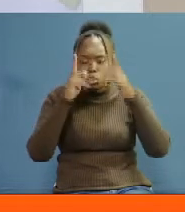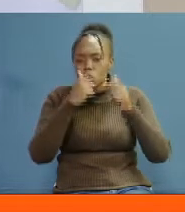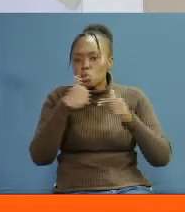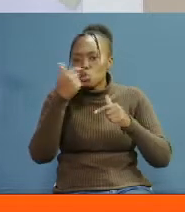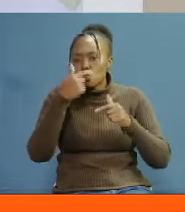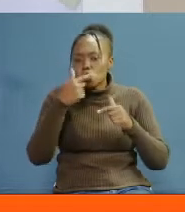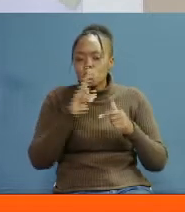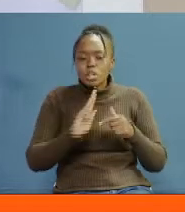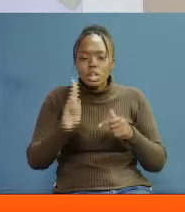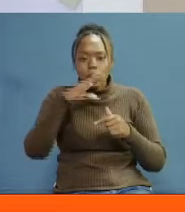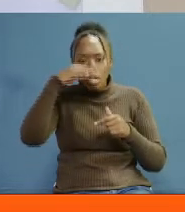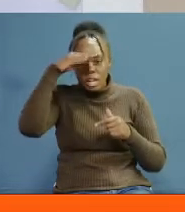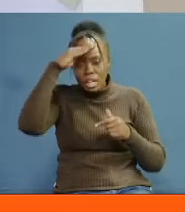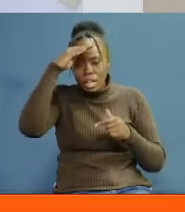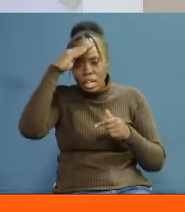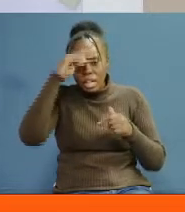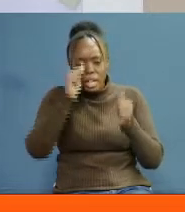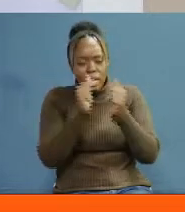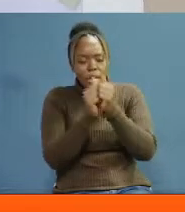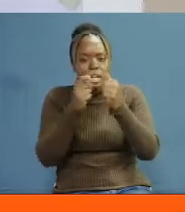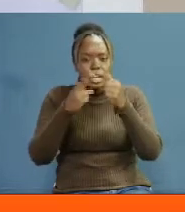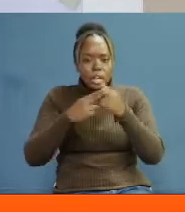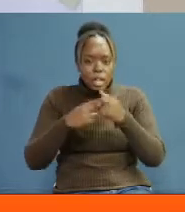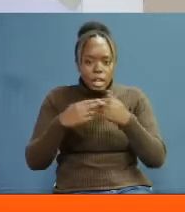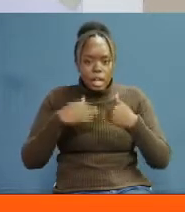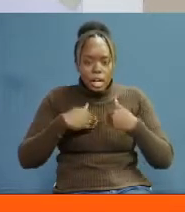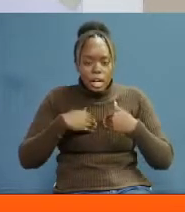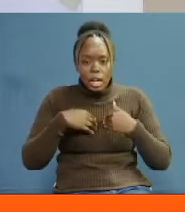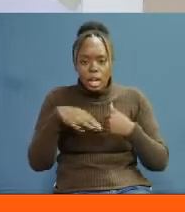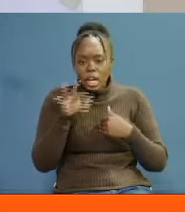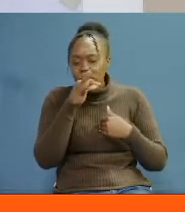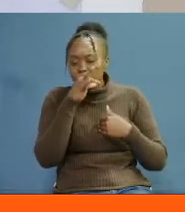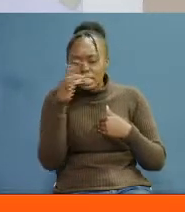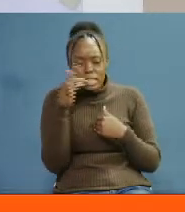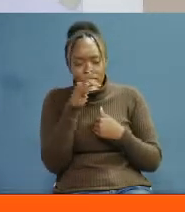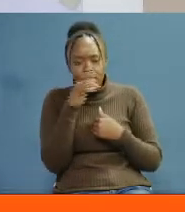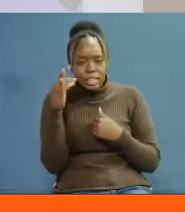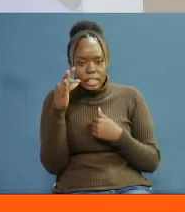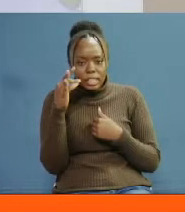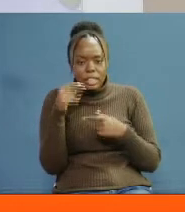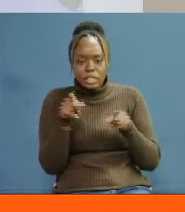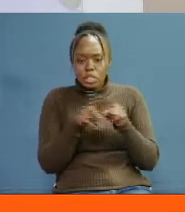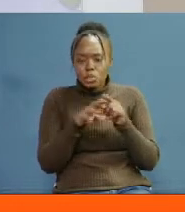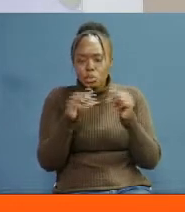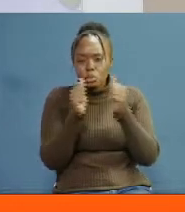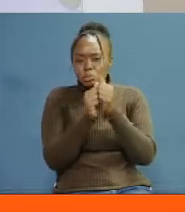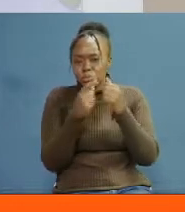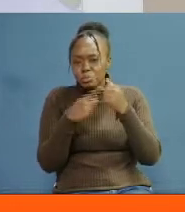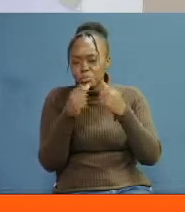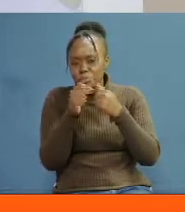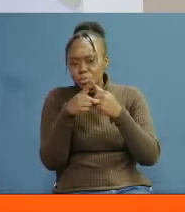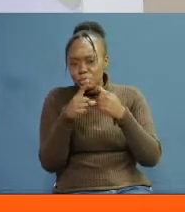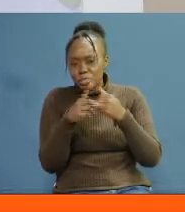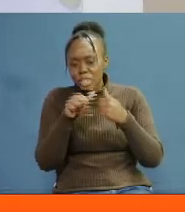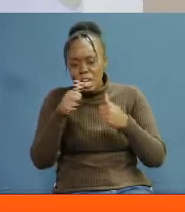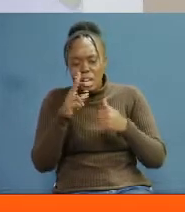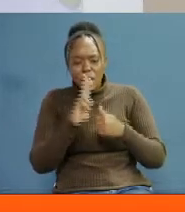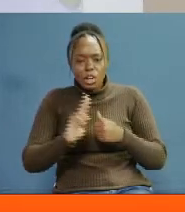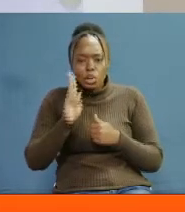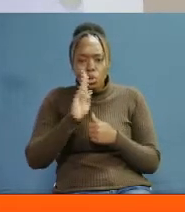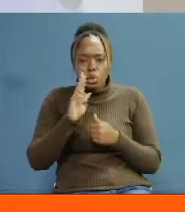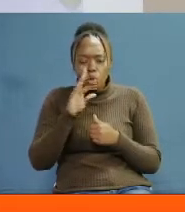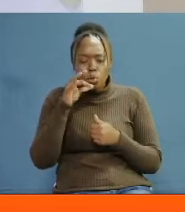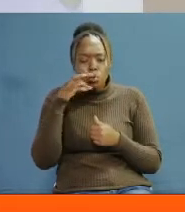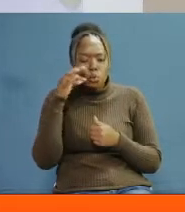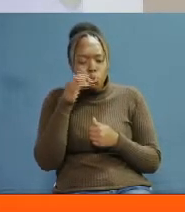17% have ever used mirror 13.1% have ever used prescription